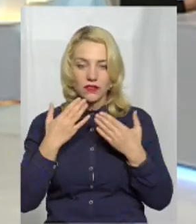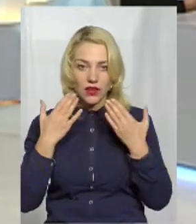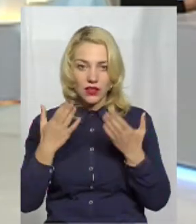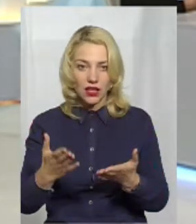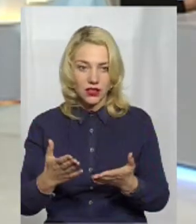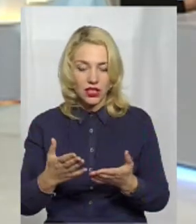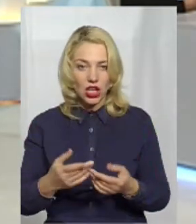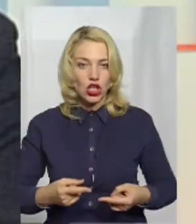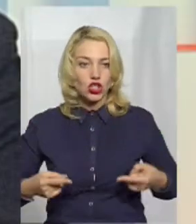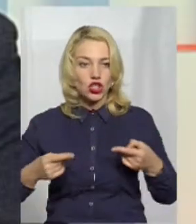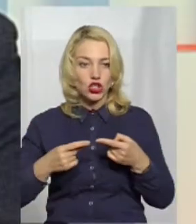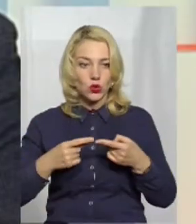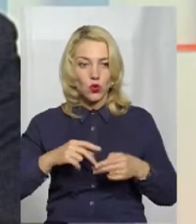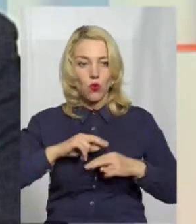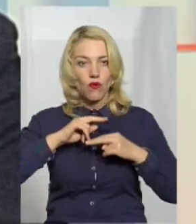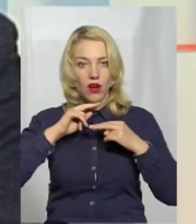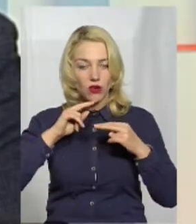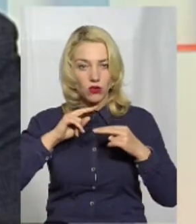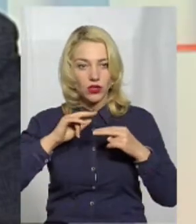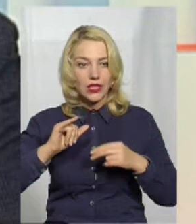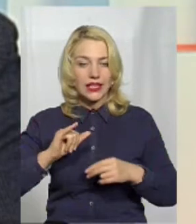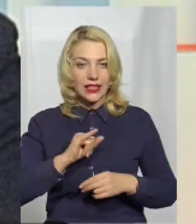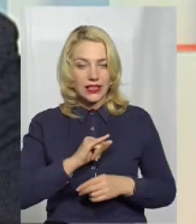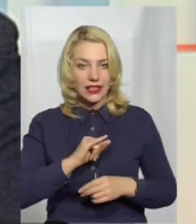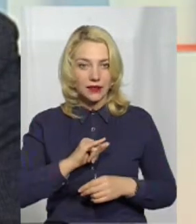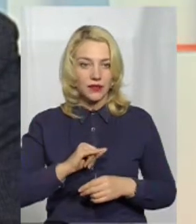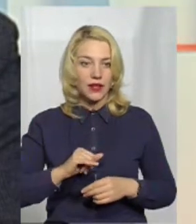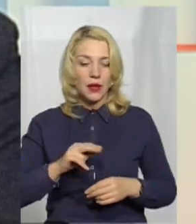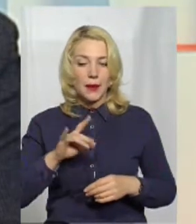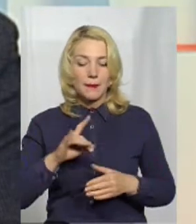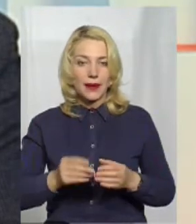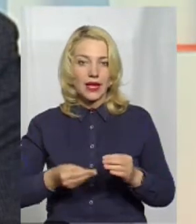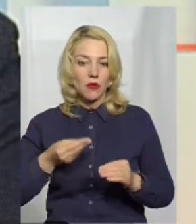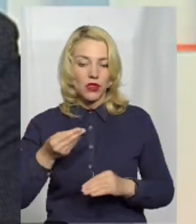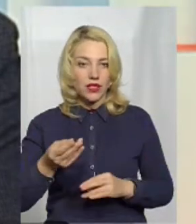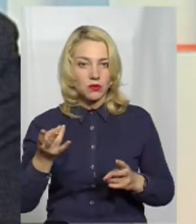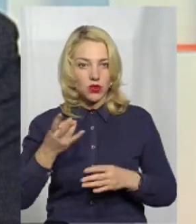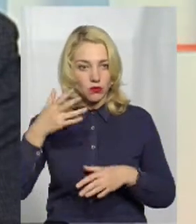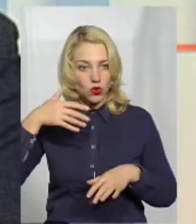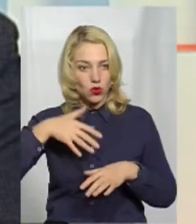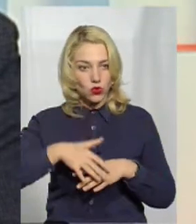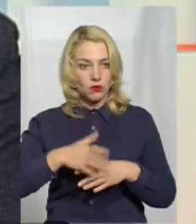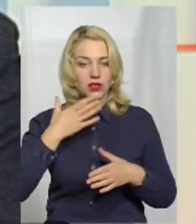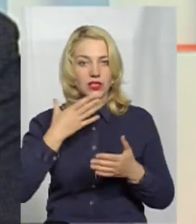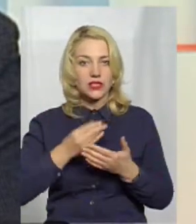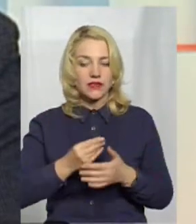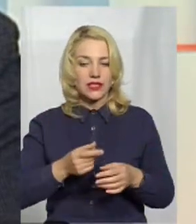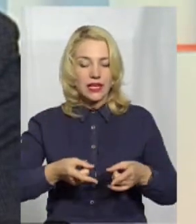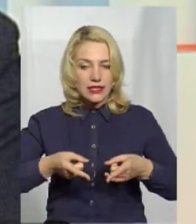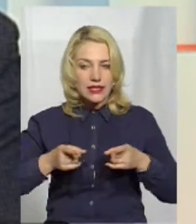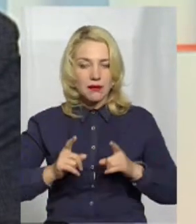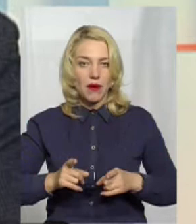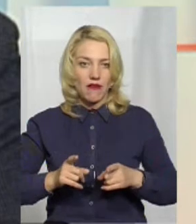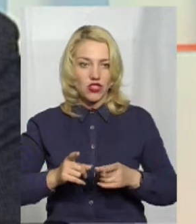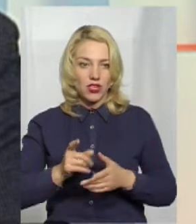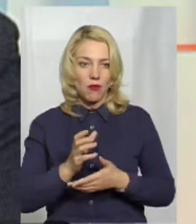дуже чітко увагу. І при подачі потрібно розуміти свій справжній потенціал. Тобто,